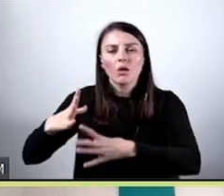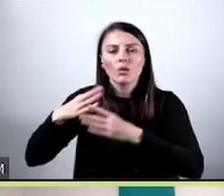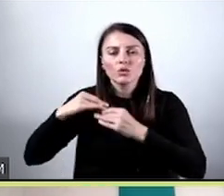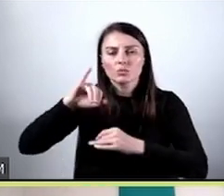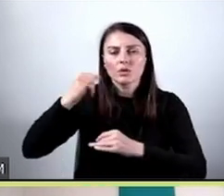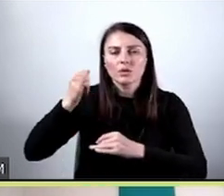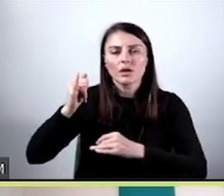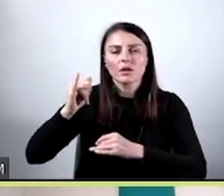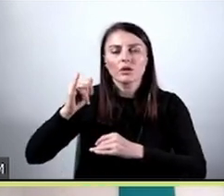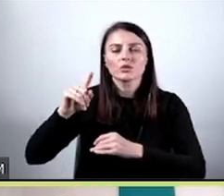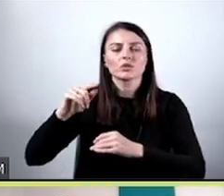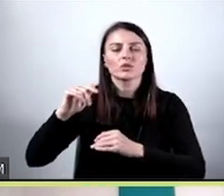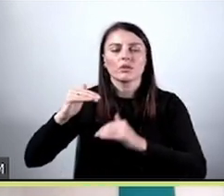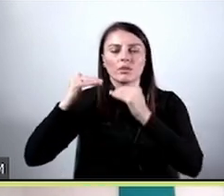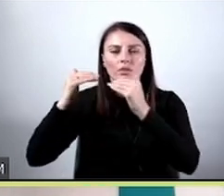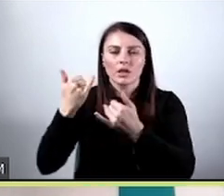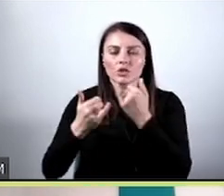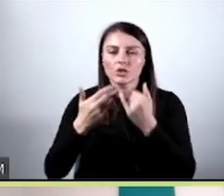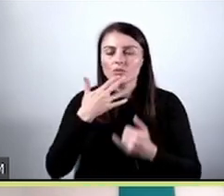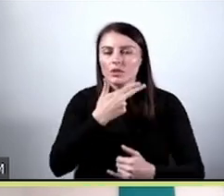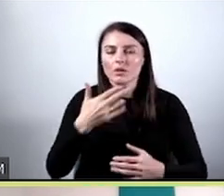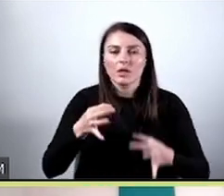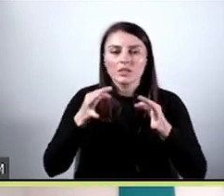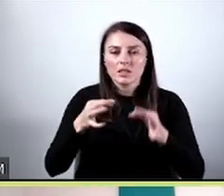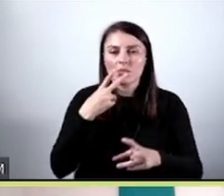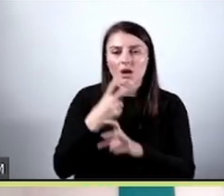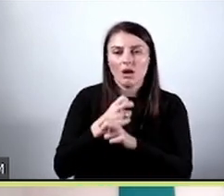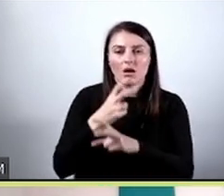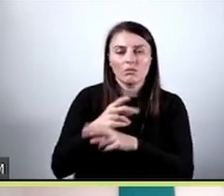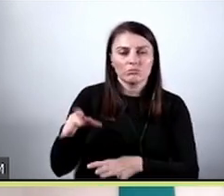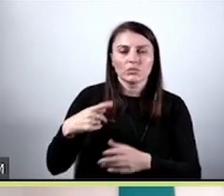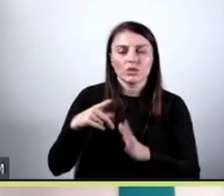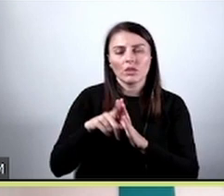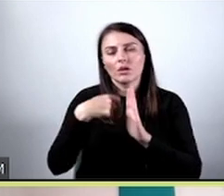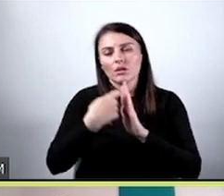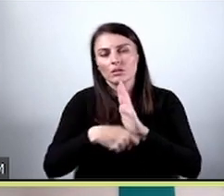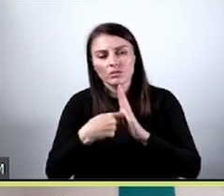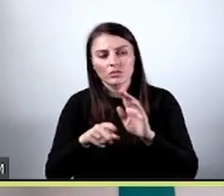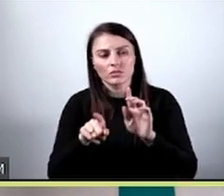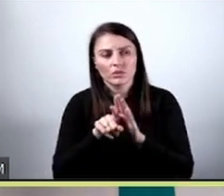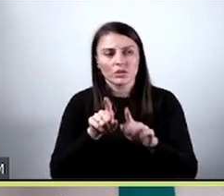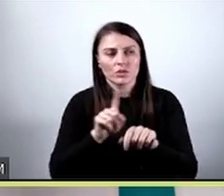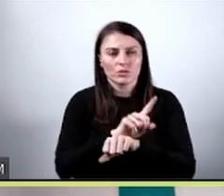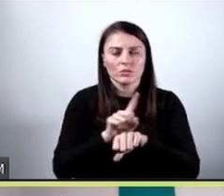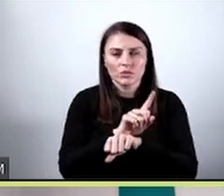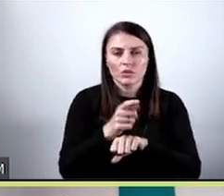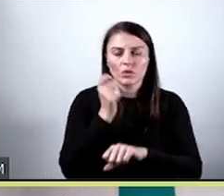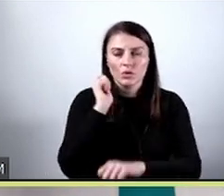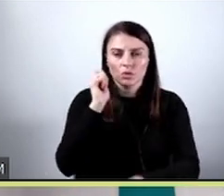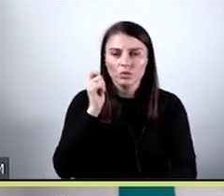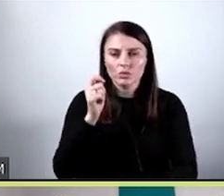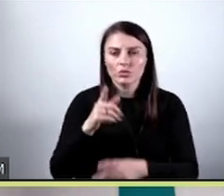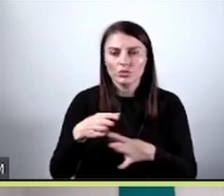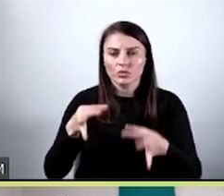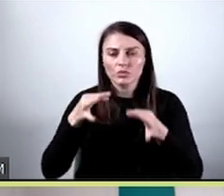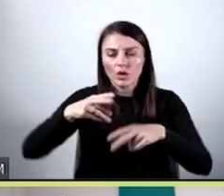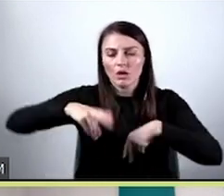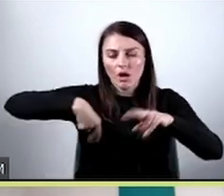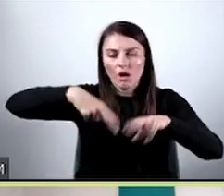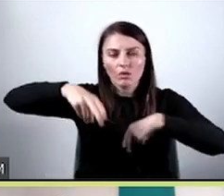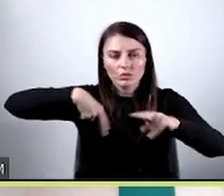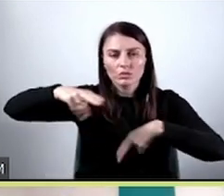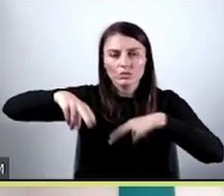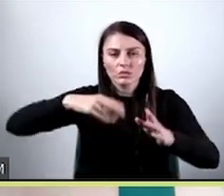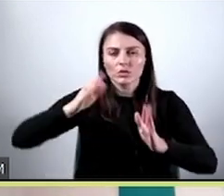pomyślimy sobie o samochodach autonomicznych i filmach z milionów godzin z jazdy na autostradzie, na